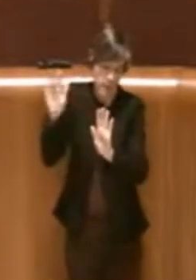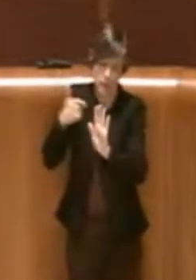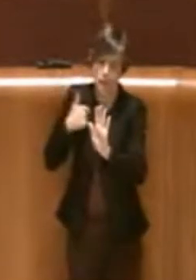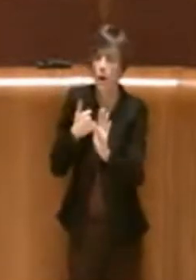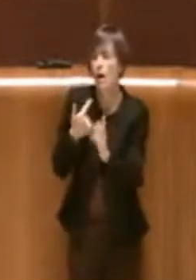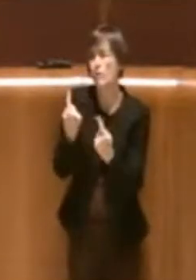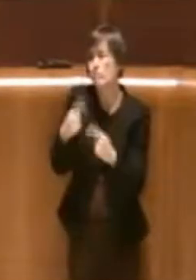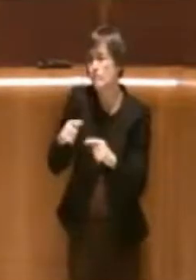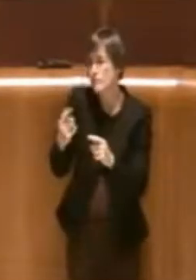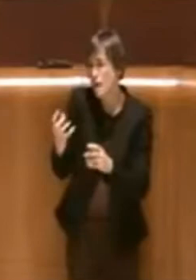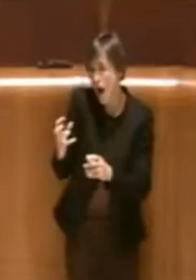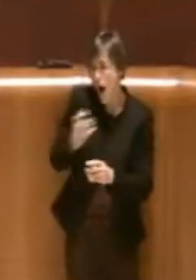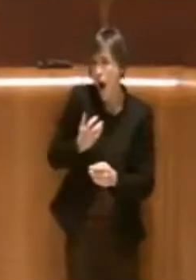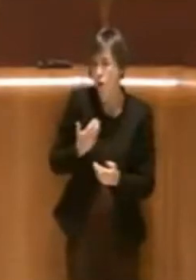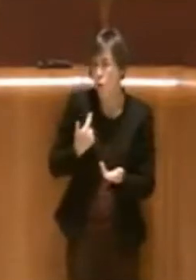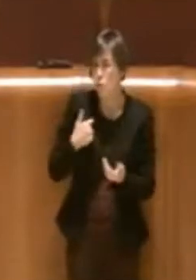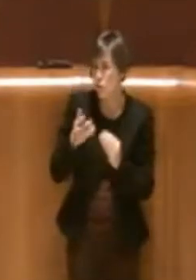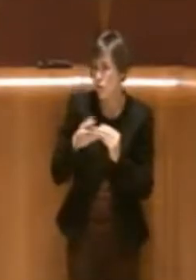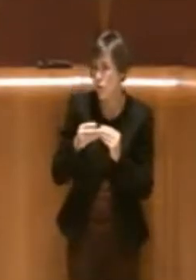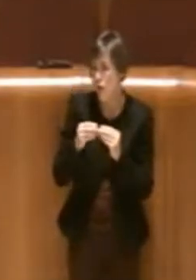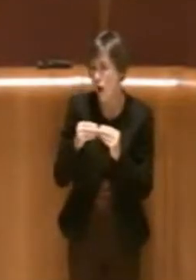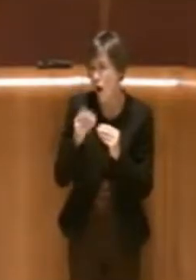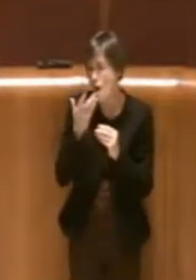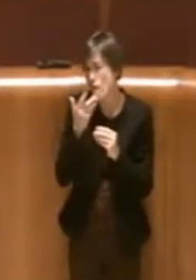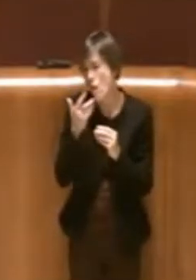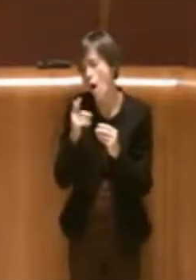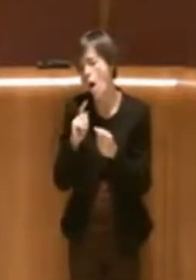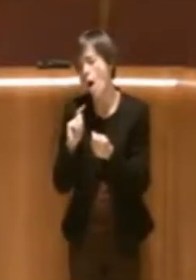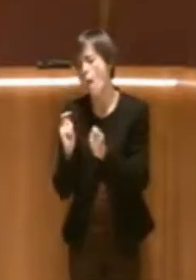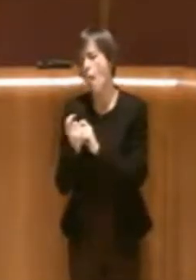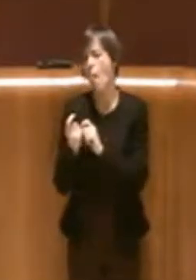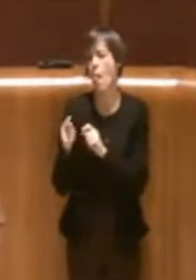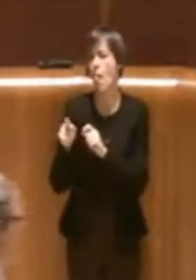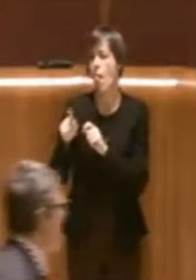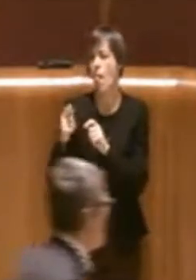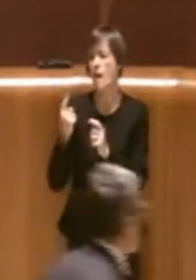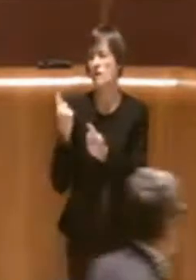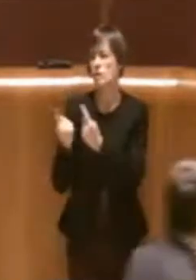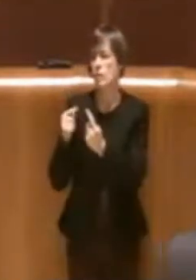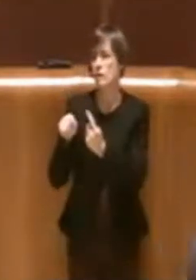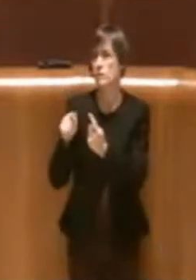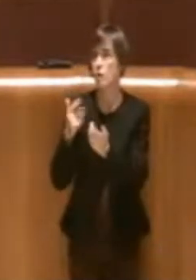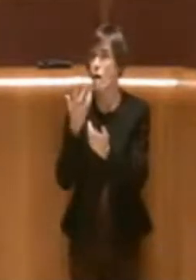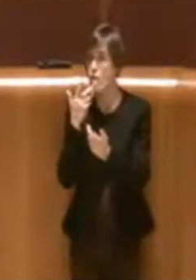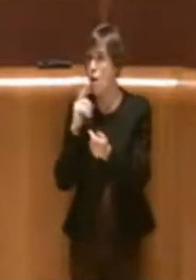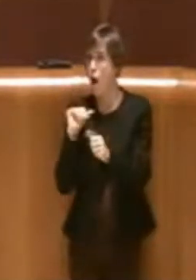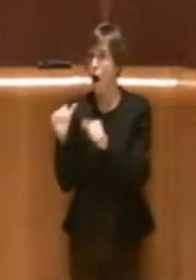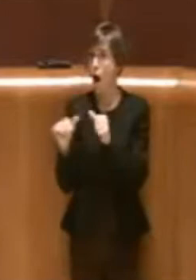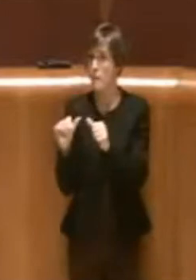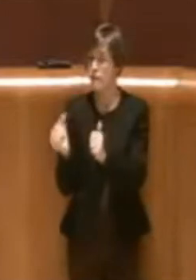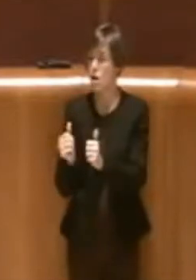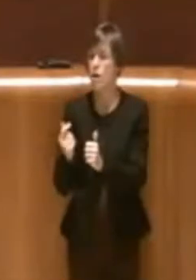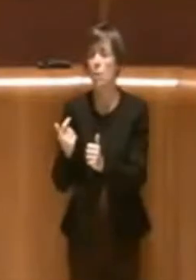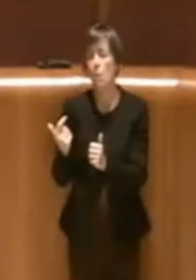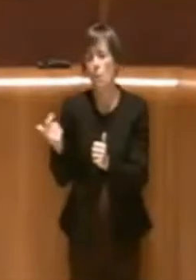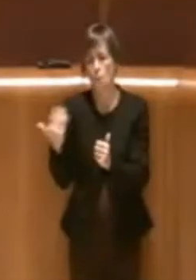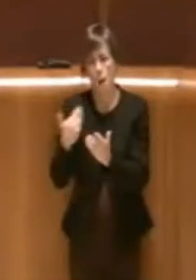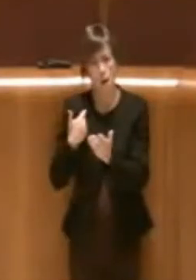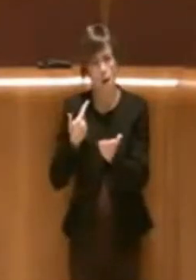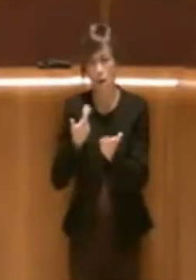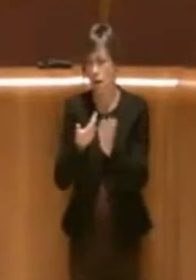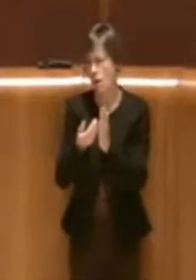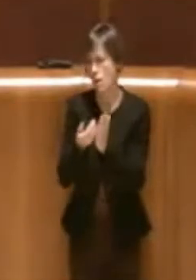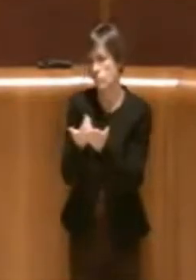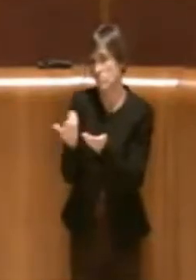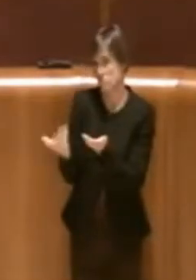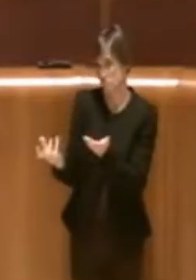di coloro che hanno voluto strumentalizzare su questa vicenda. Sono due vicende separate e